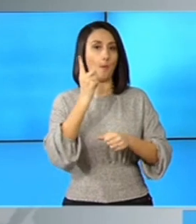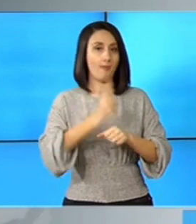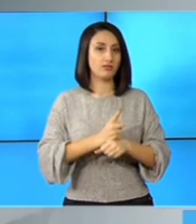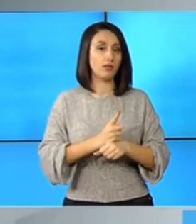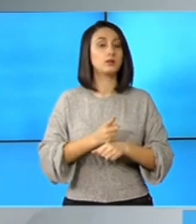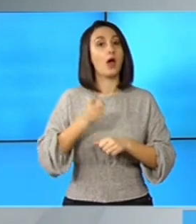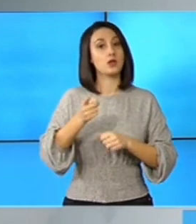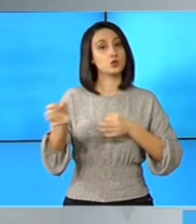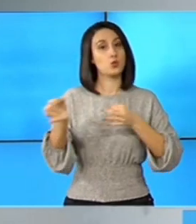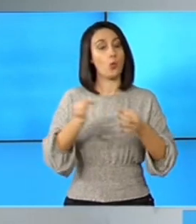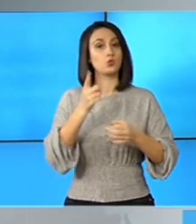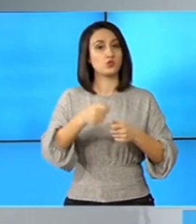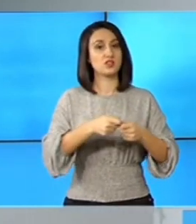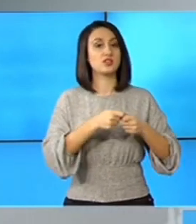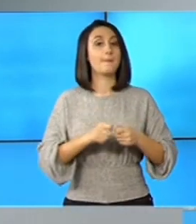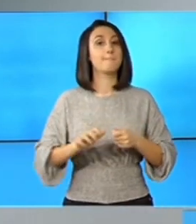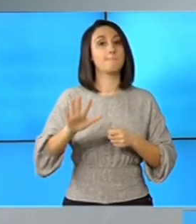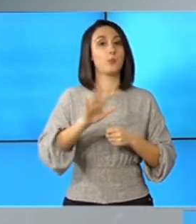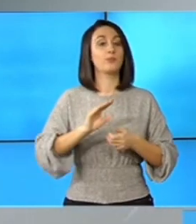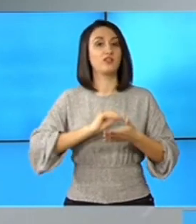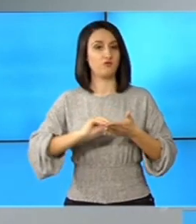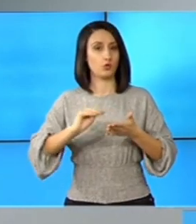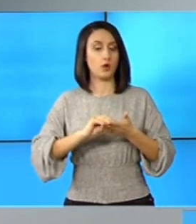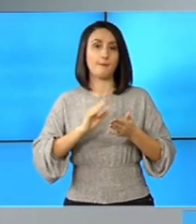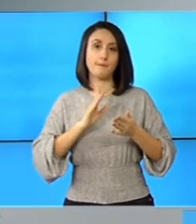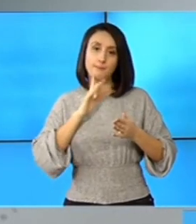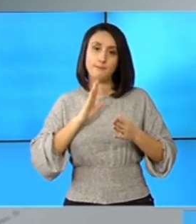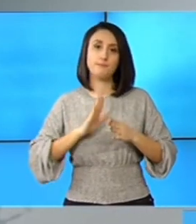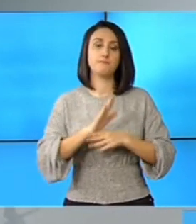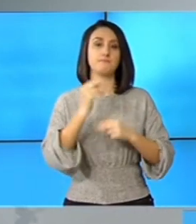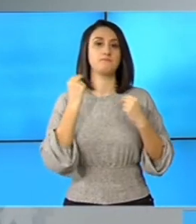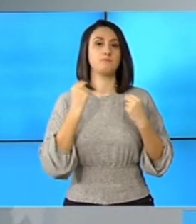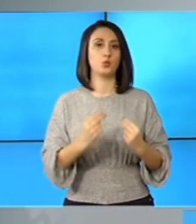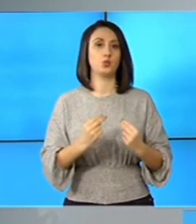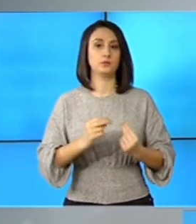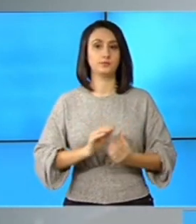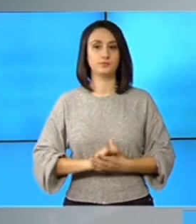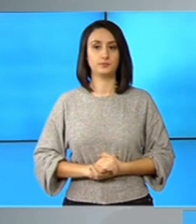este soluția pentru un sistem public cu funcționari performanți, spune premierul.